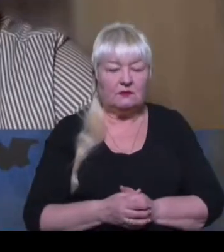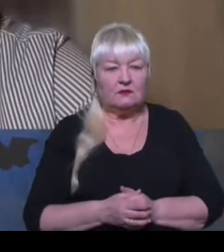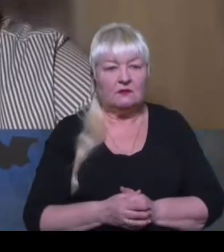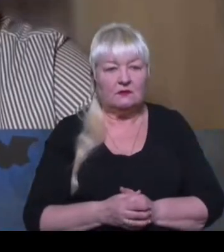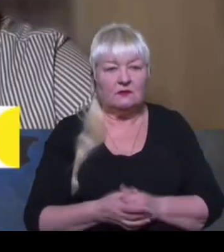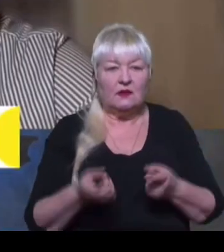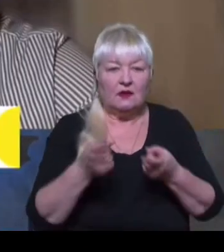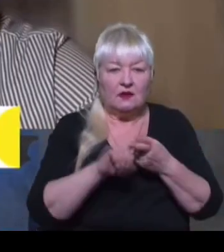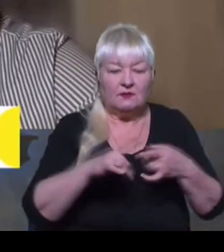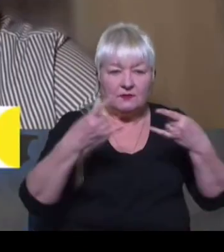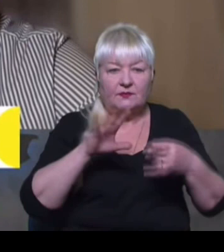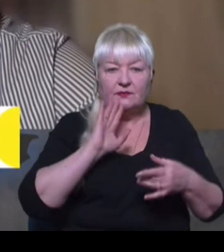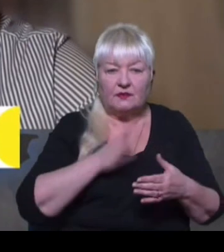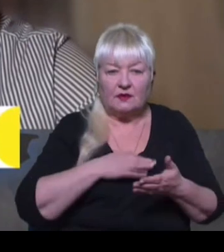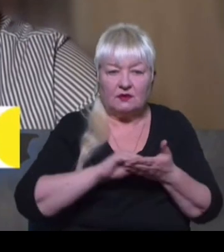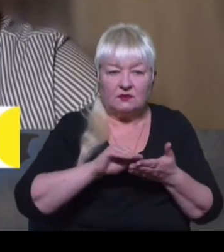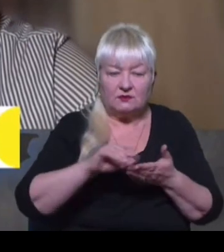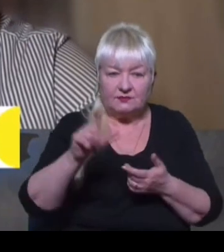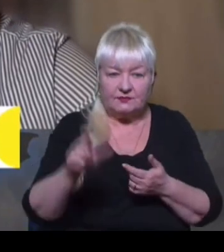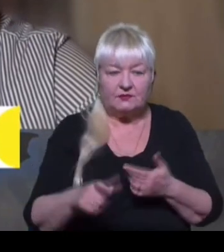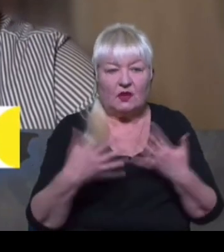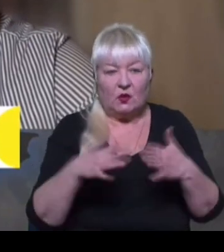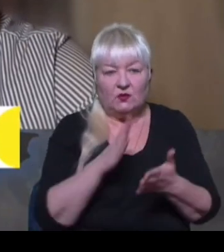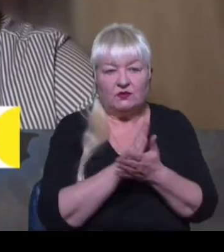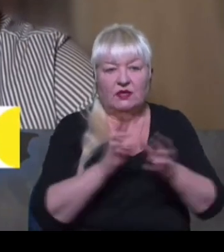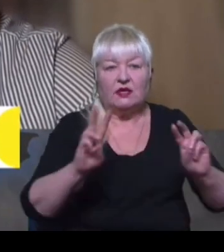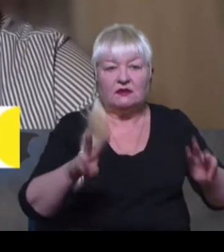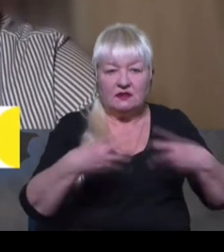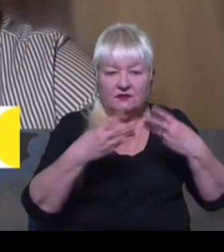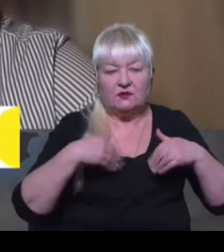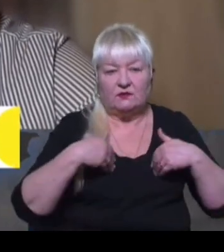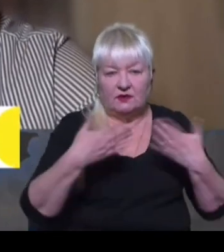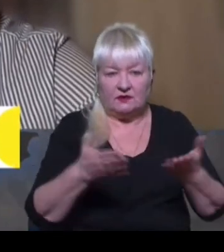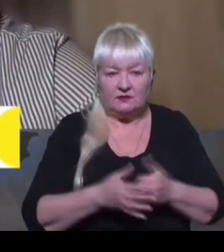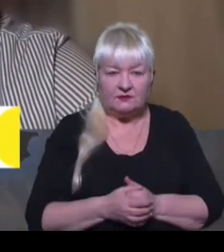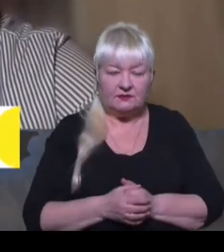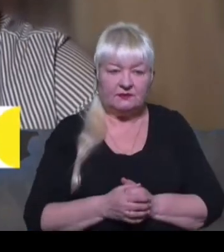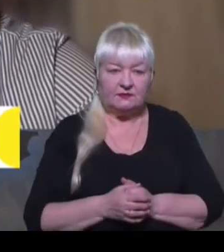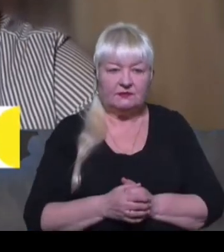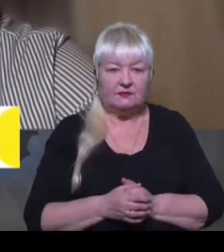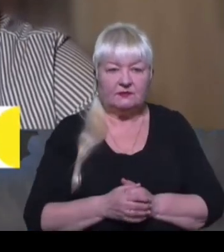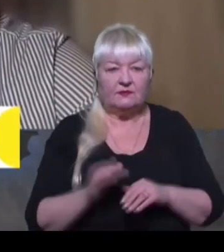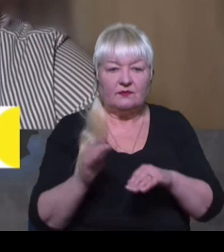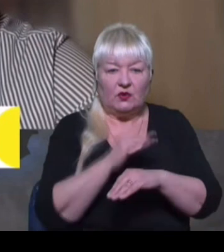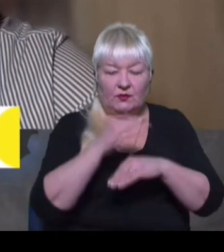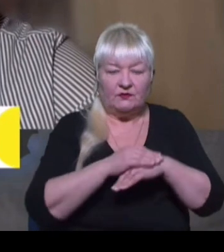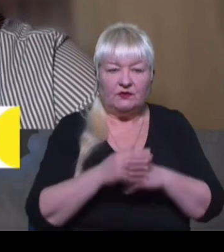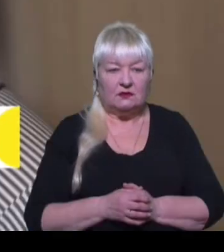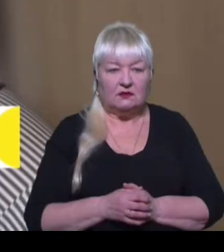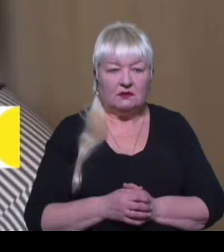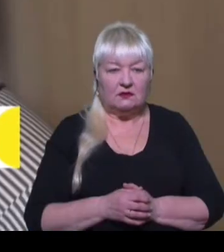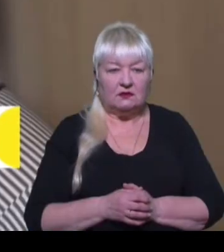Долучаємо до ефіру нашого колегу. Муслі Момєров вже є на зв'язку. Муслі Момєров, привіт. Добрий вечір, колеги.